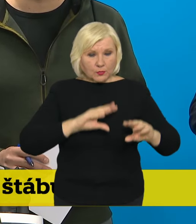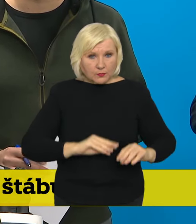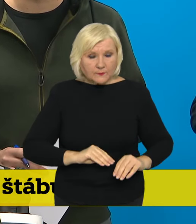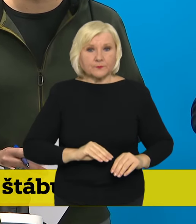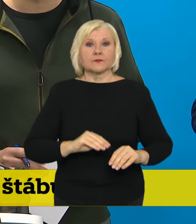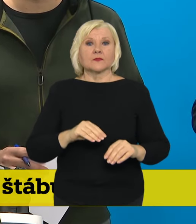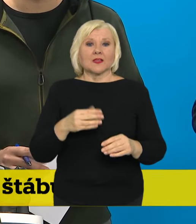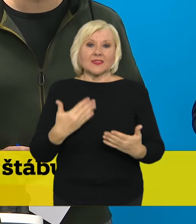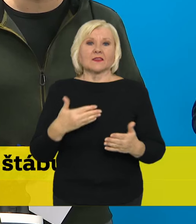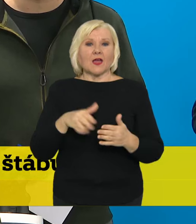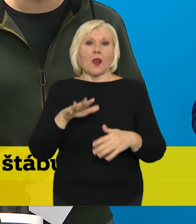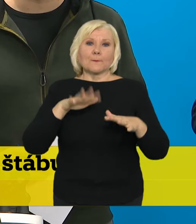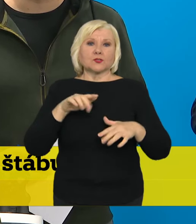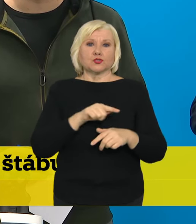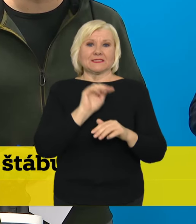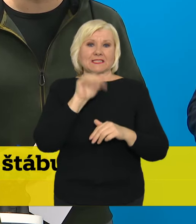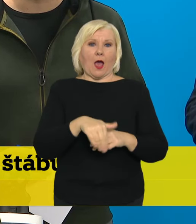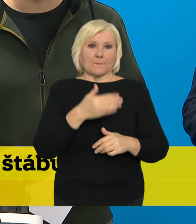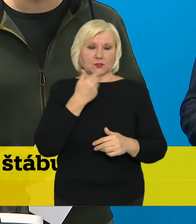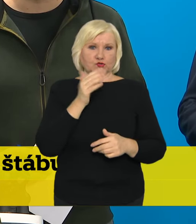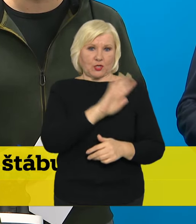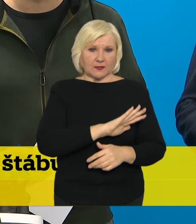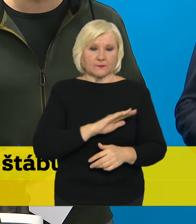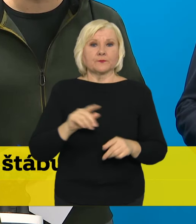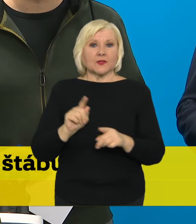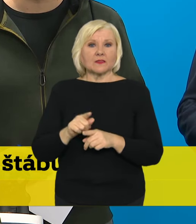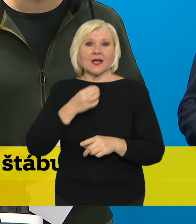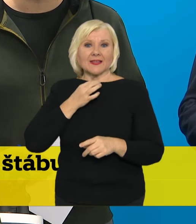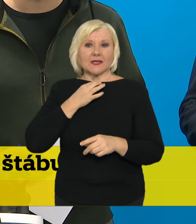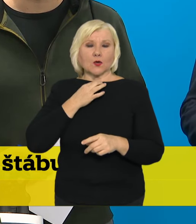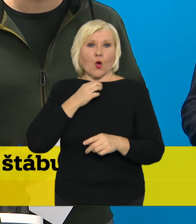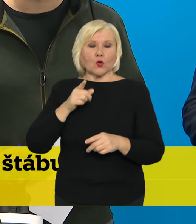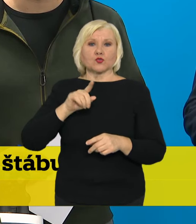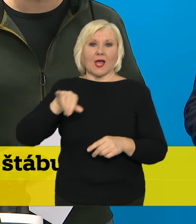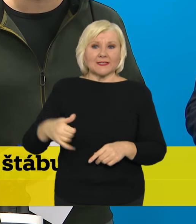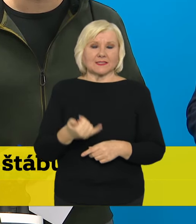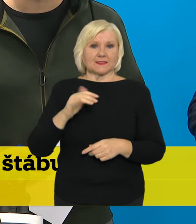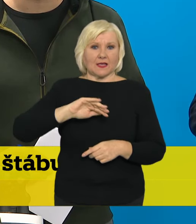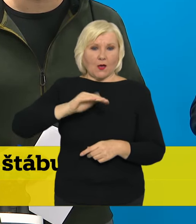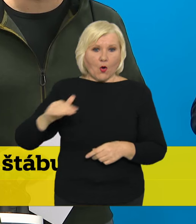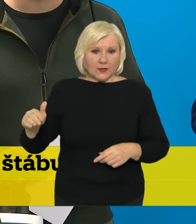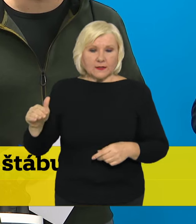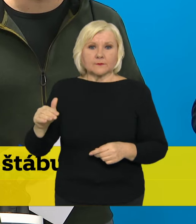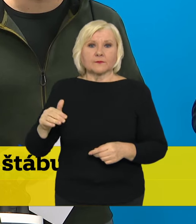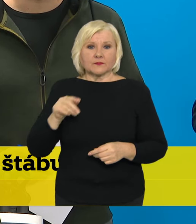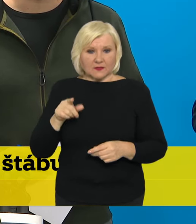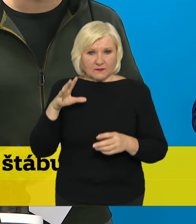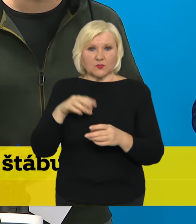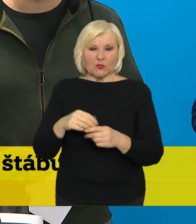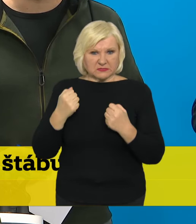nadále prší v západní polovině Čech a v oblasti Krkonoš, Jízerských hor to i vydatně.